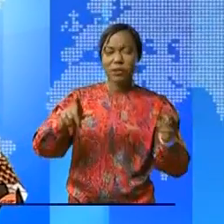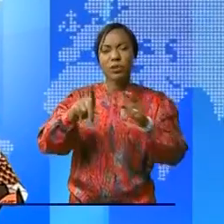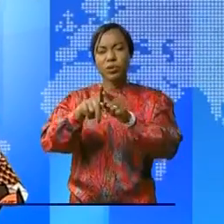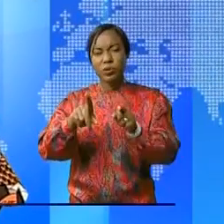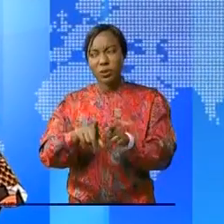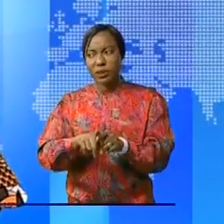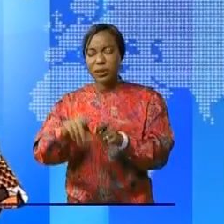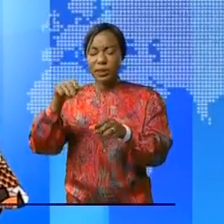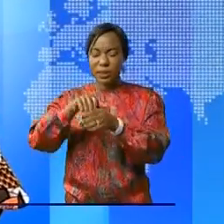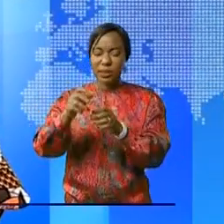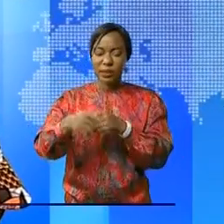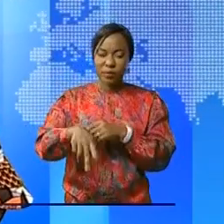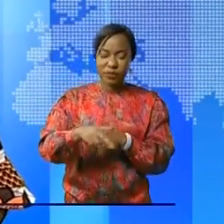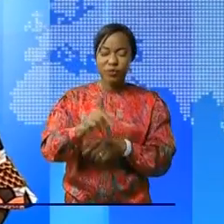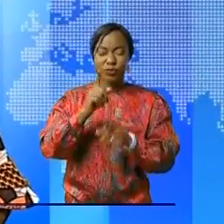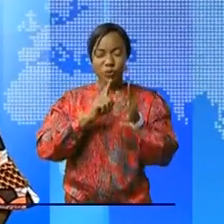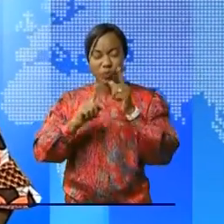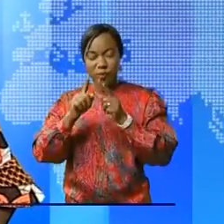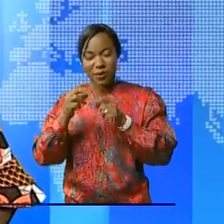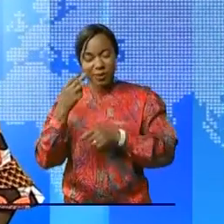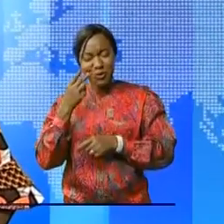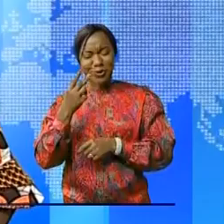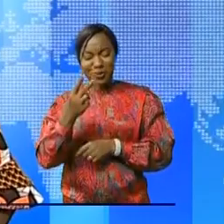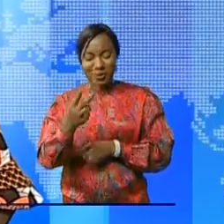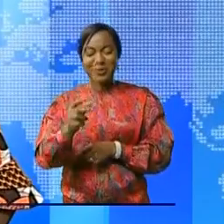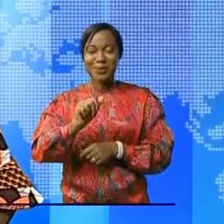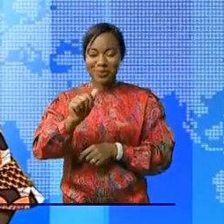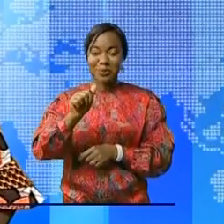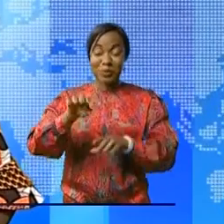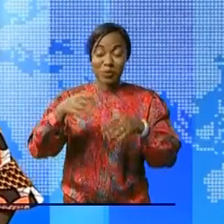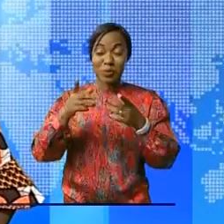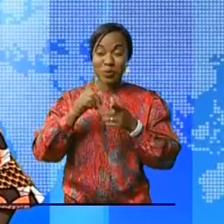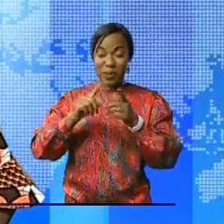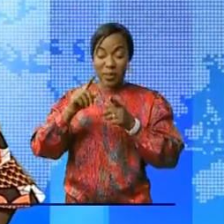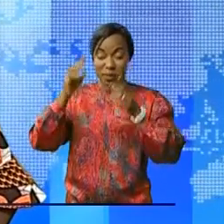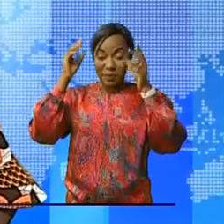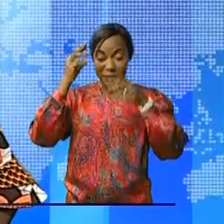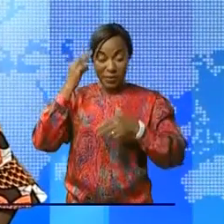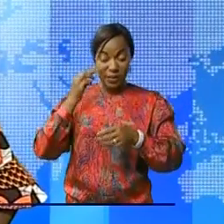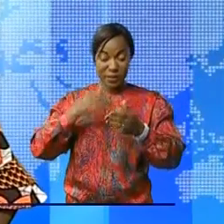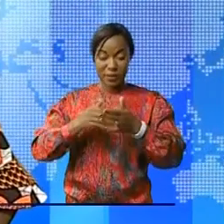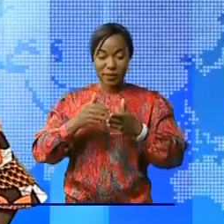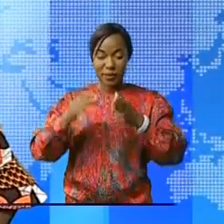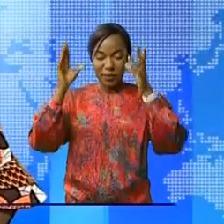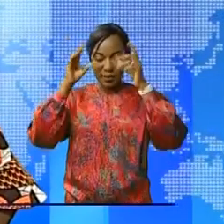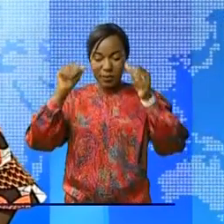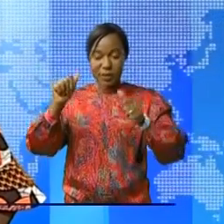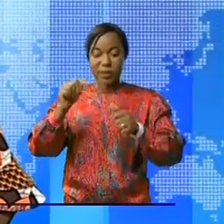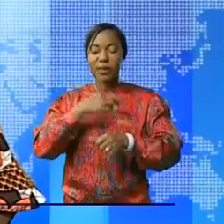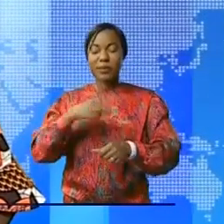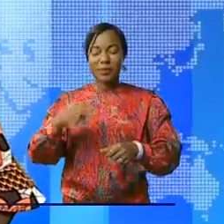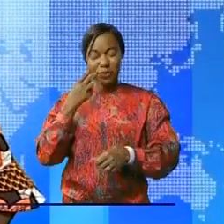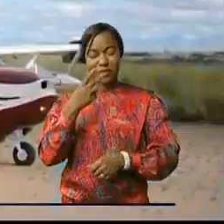de la province. Jacques Kabwaba nous fait revivre le temps fort avec le ministre auprès, le président de la République, Nana Manonina.